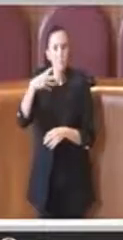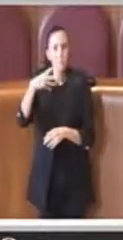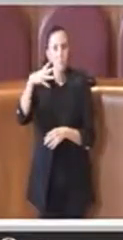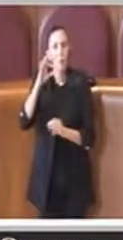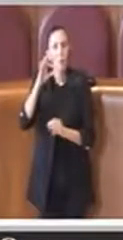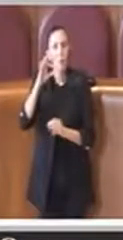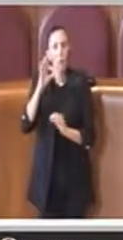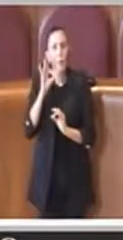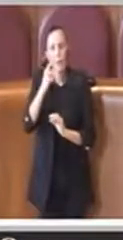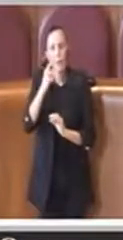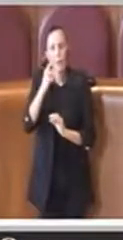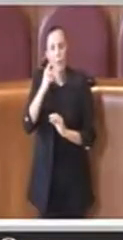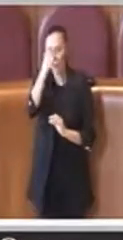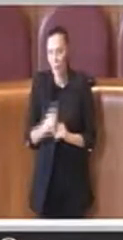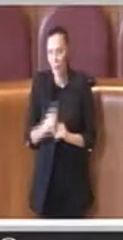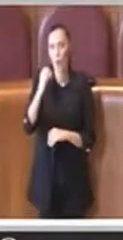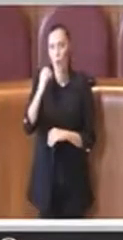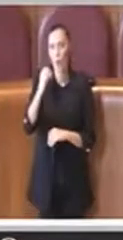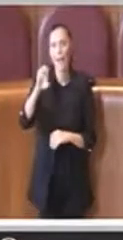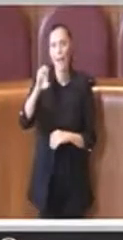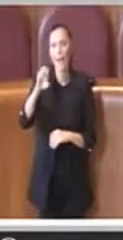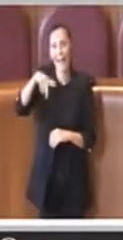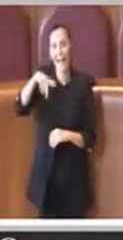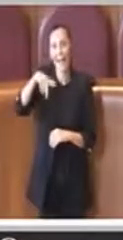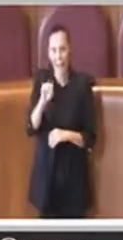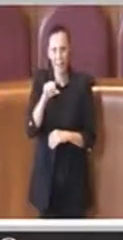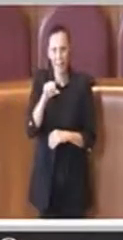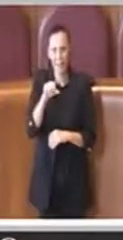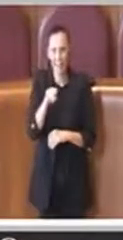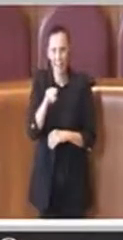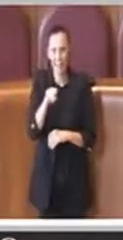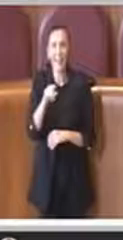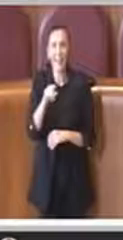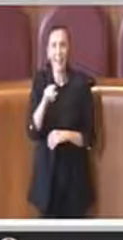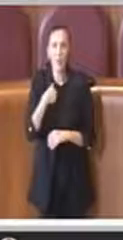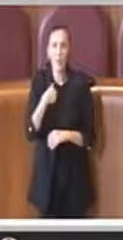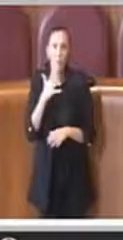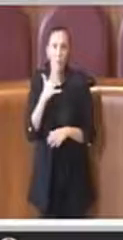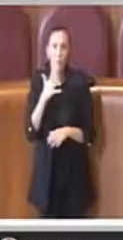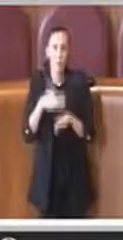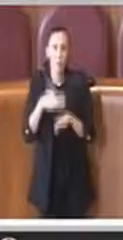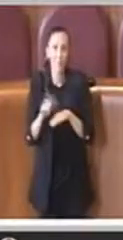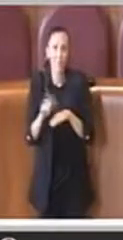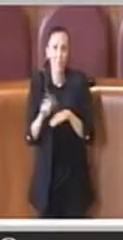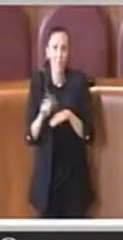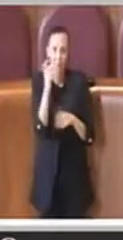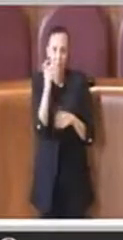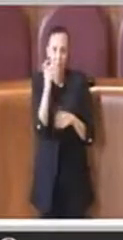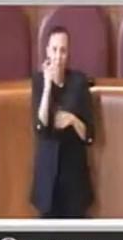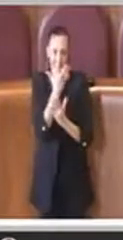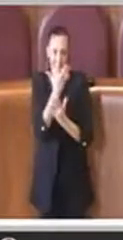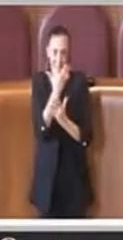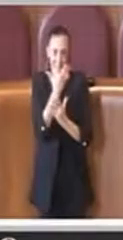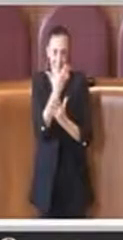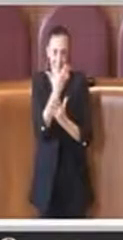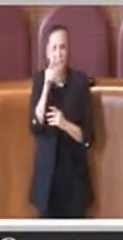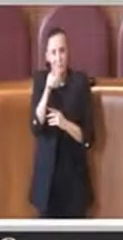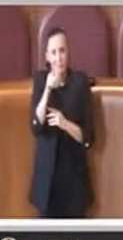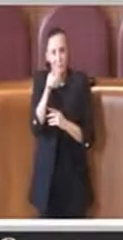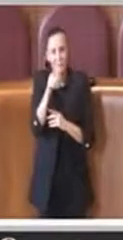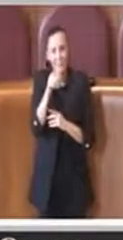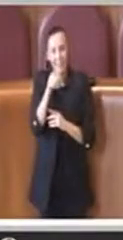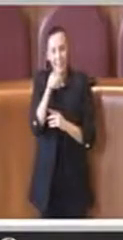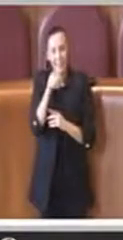poteva essere relegata, dico, uso un termine forse sbagliato, però di fatto era considerato in questi